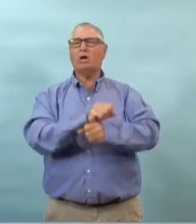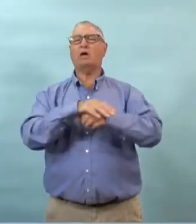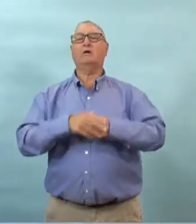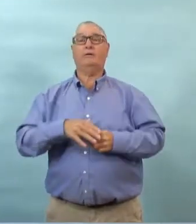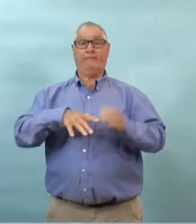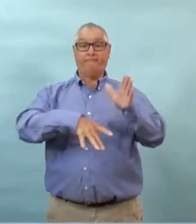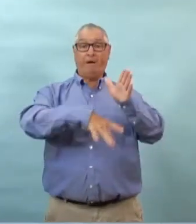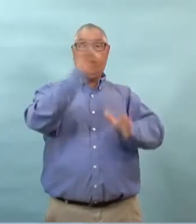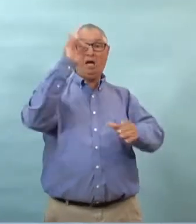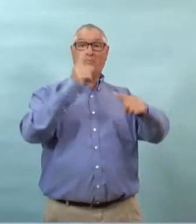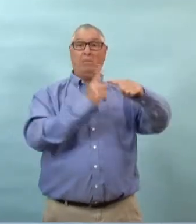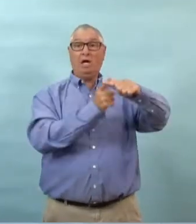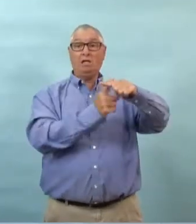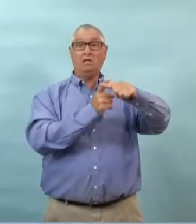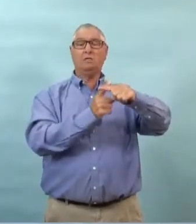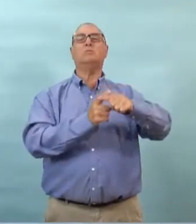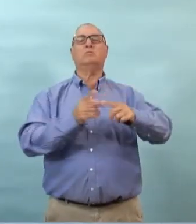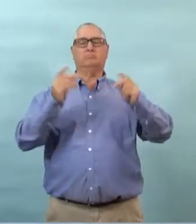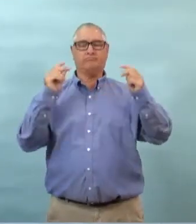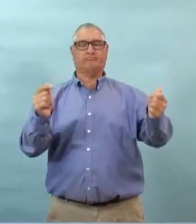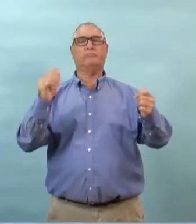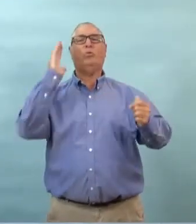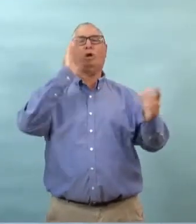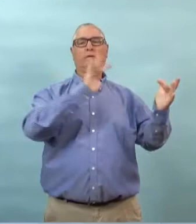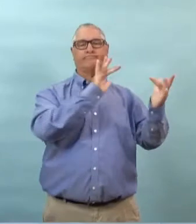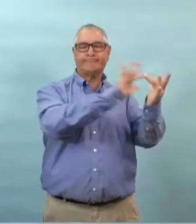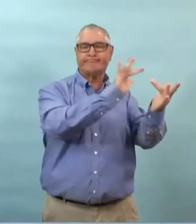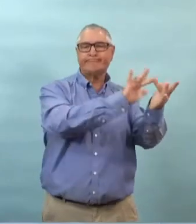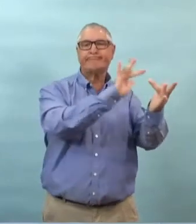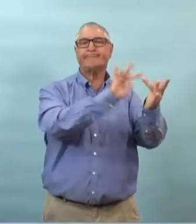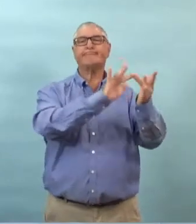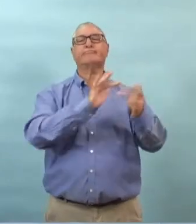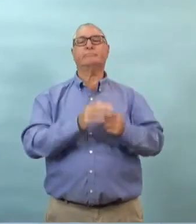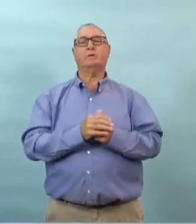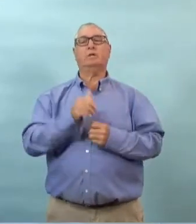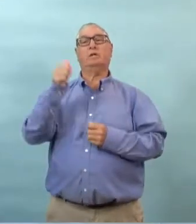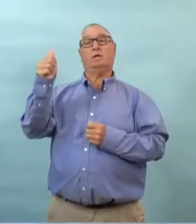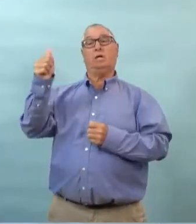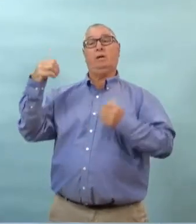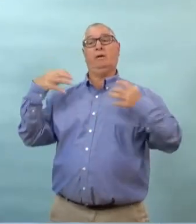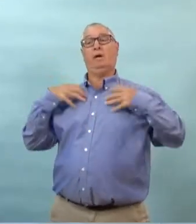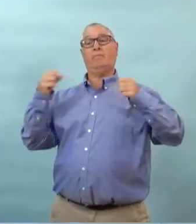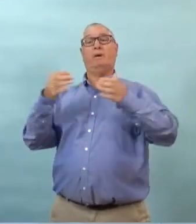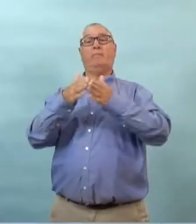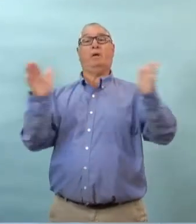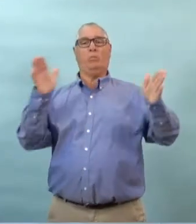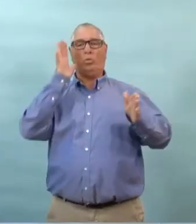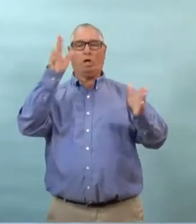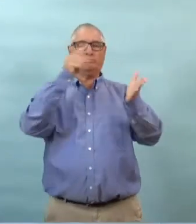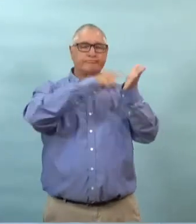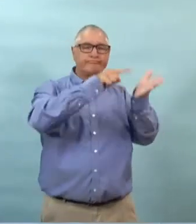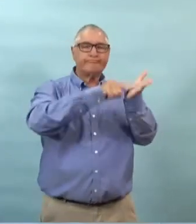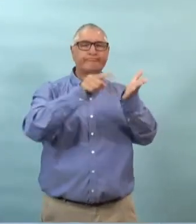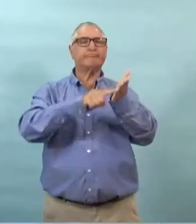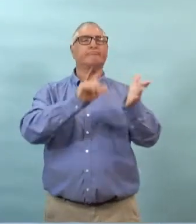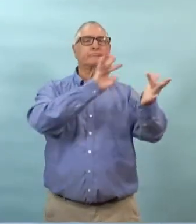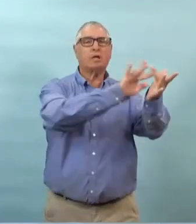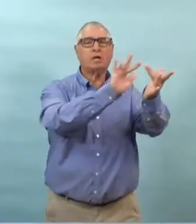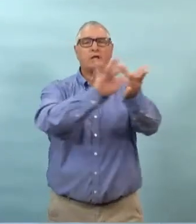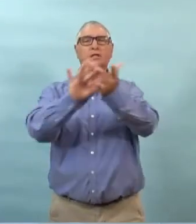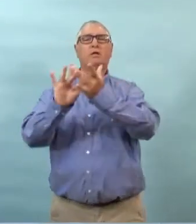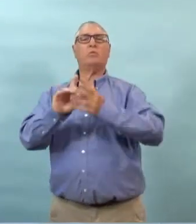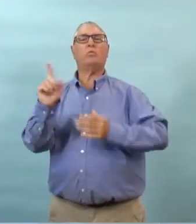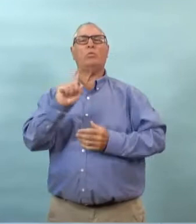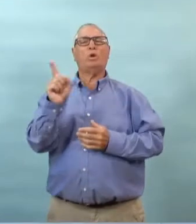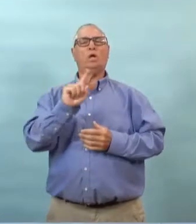dès qu'il y a un résultat positif après un test laboratoire et bien ce sont ces autorités qui font tout le travail nécessaire qui